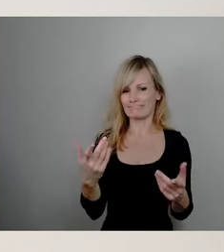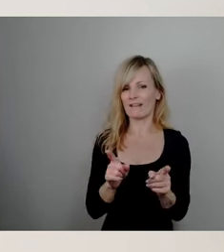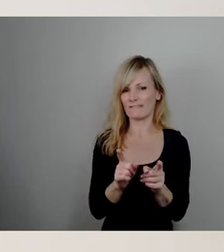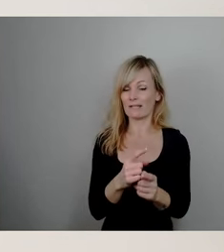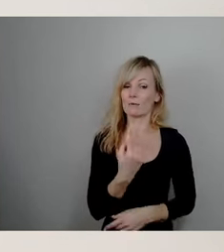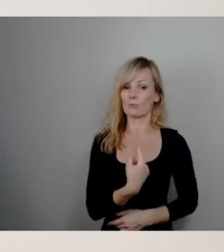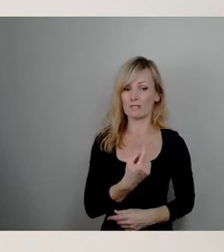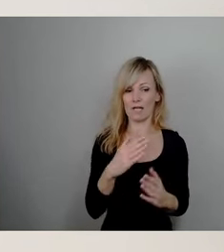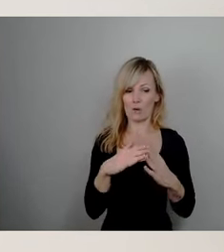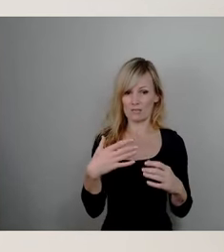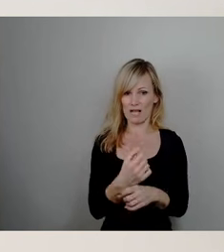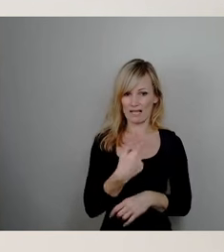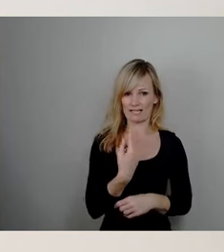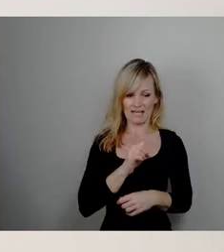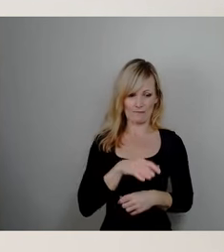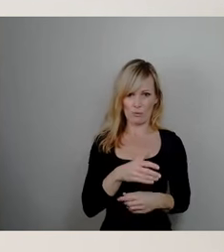Haushaltentwurf,